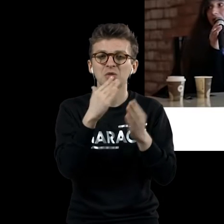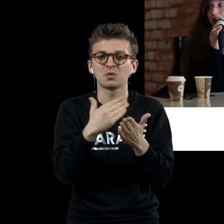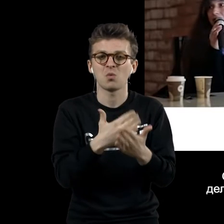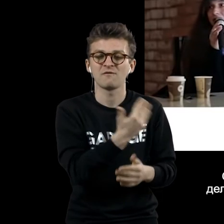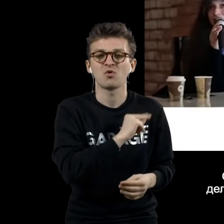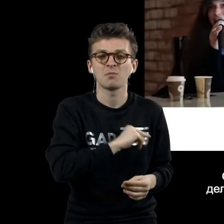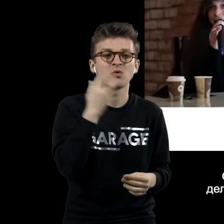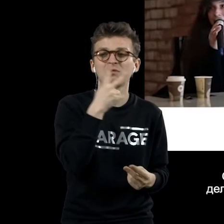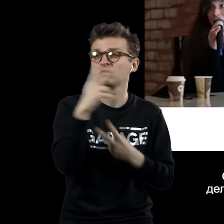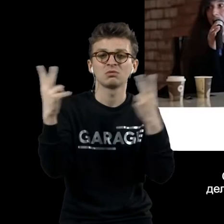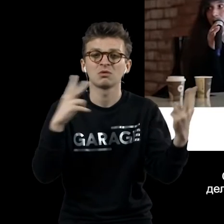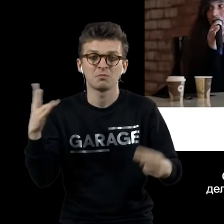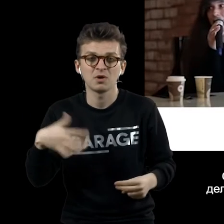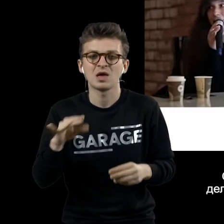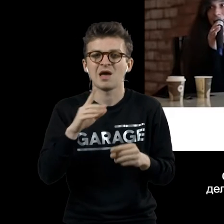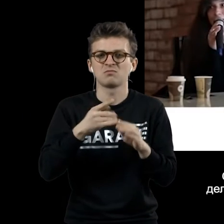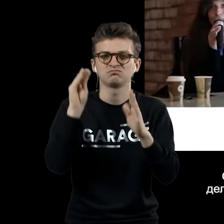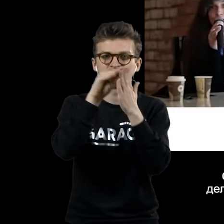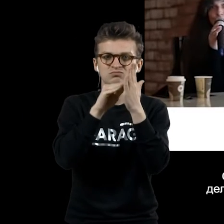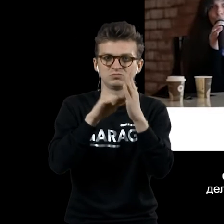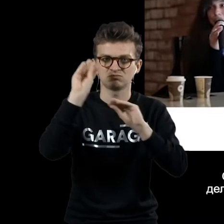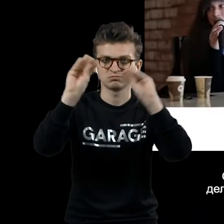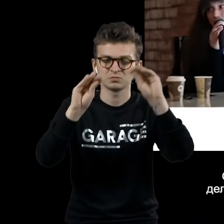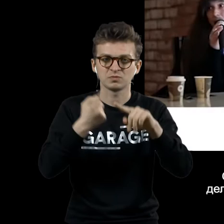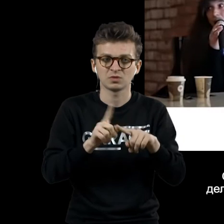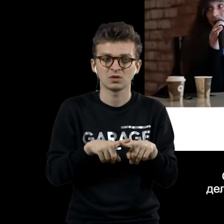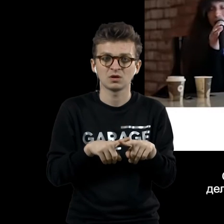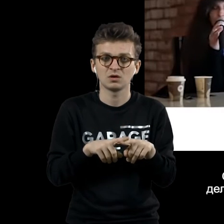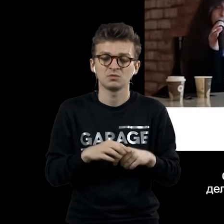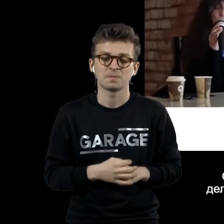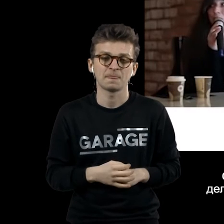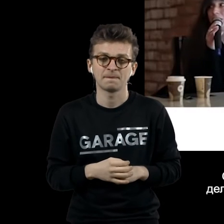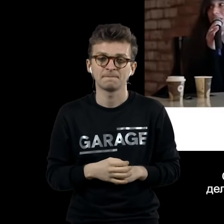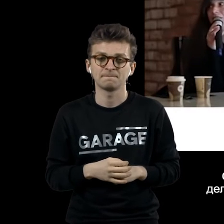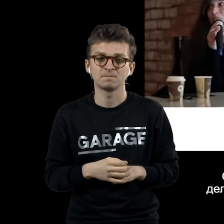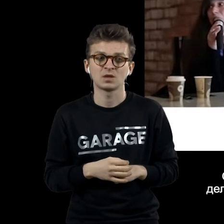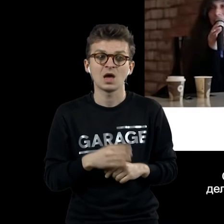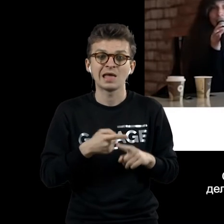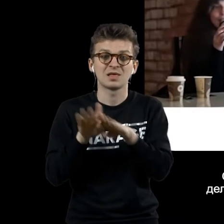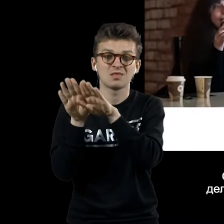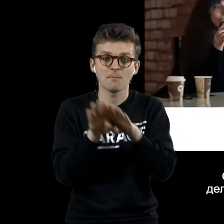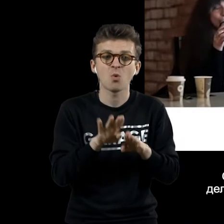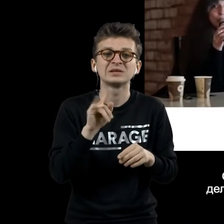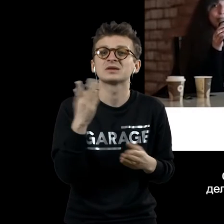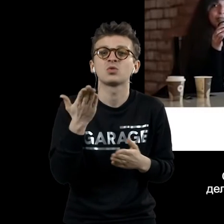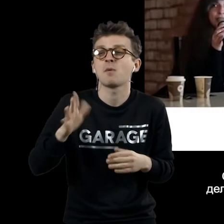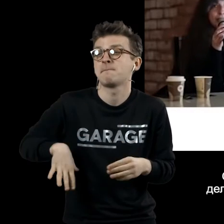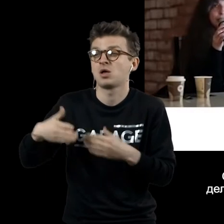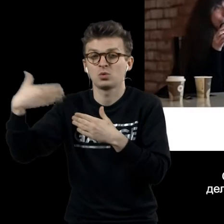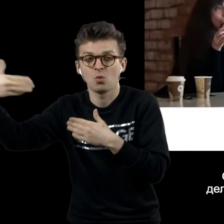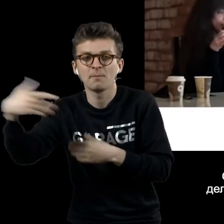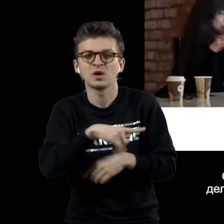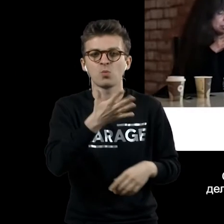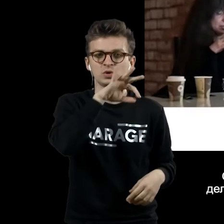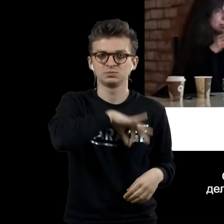свой словарь. Он составил набор тех элементов, из которых он делает искусство. Что это за